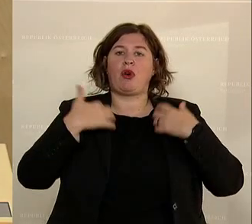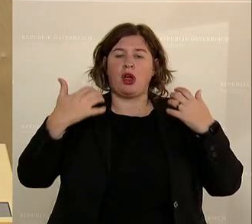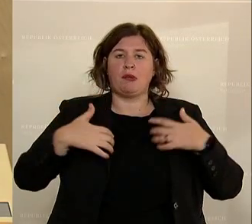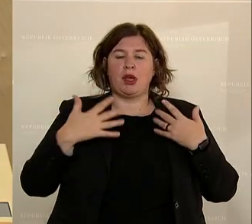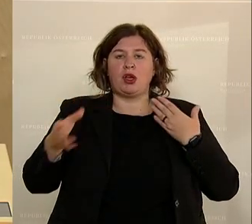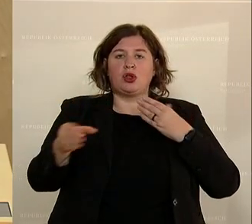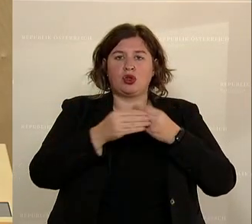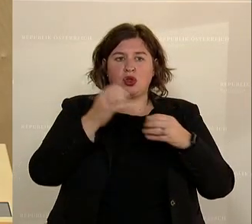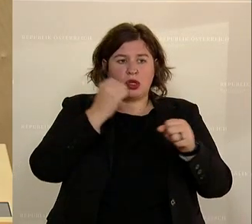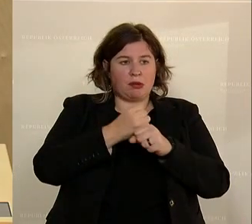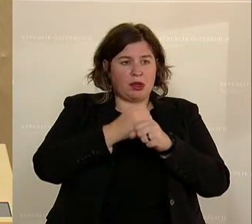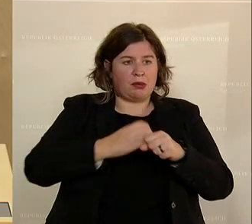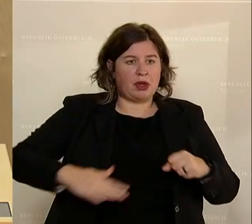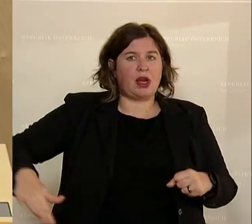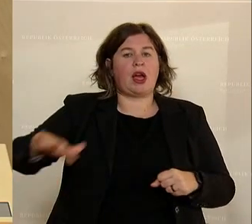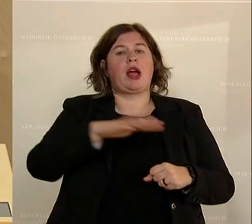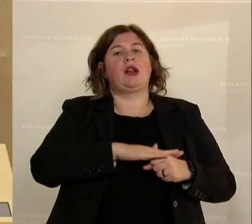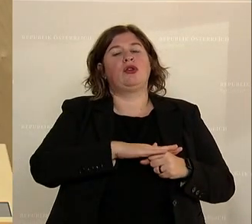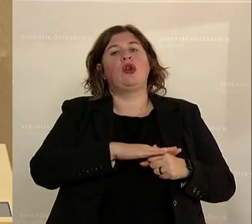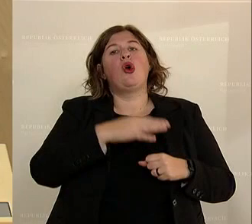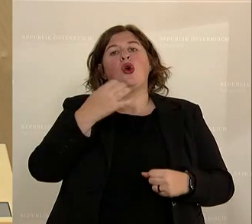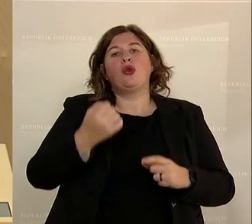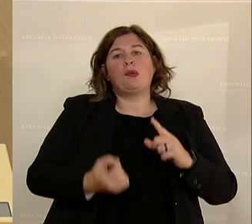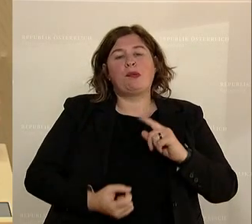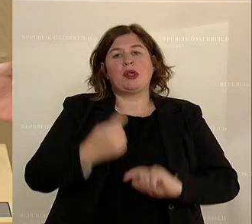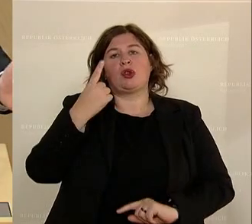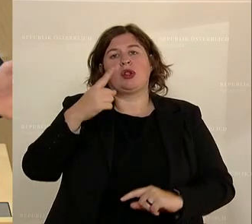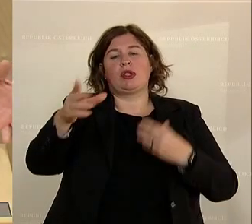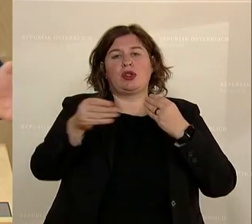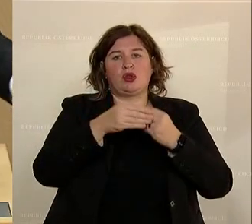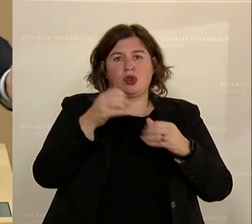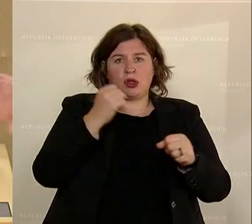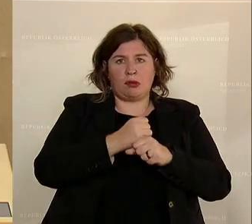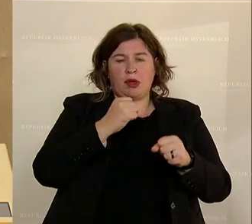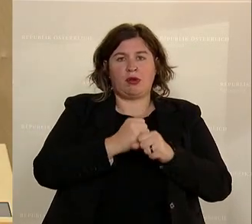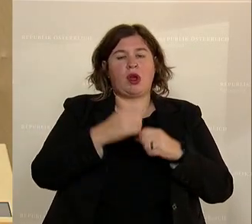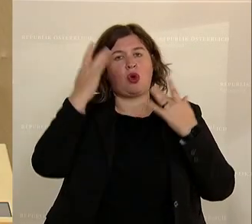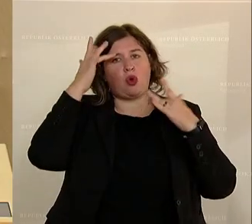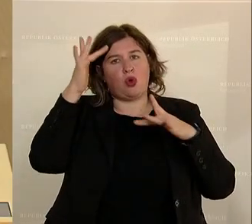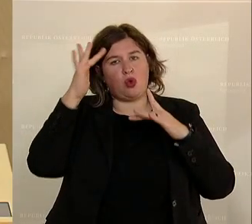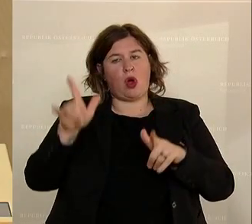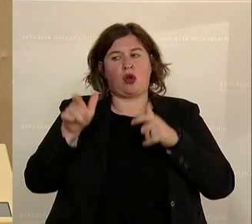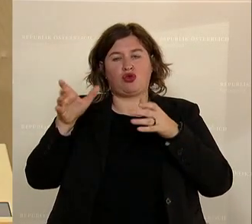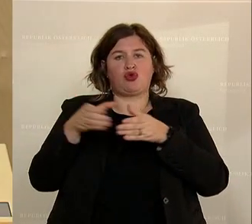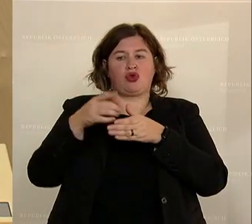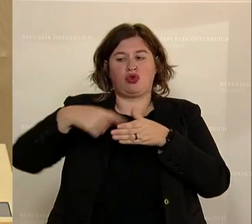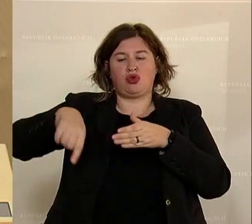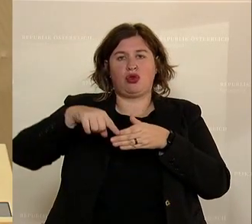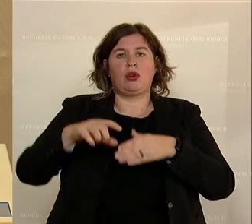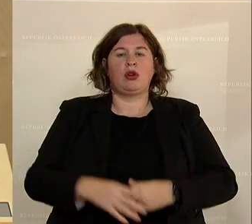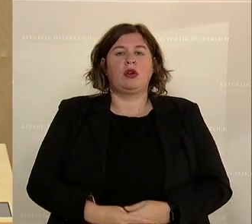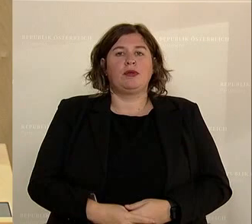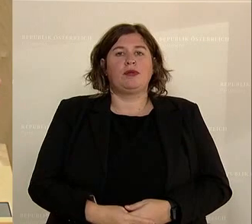Zusammenarbeit mit Ihnen allen und im Speziellen natürlich auf die Zusammenarbeit im Kulturausschuss. Kultur